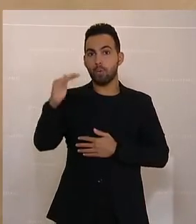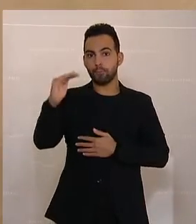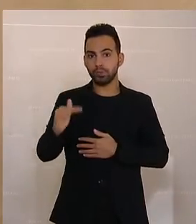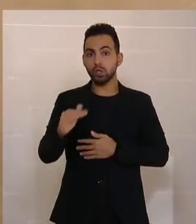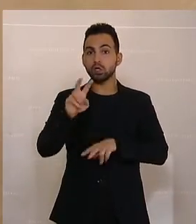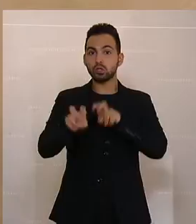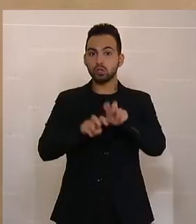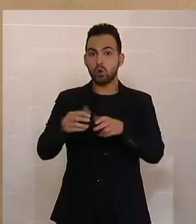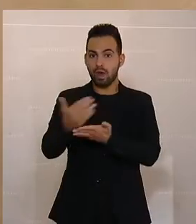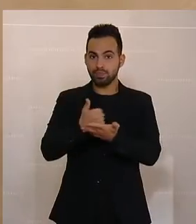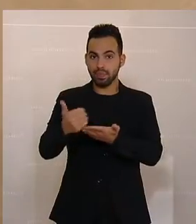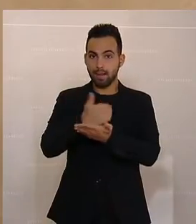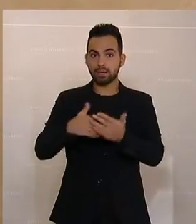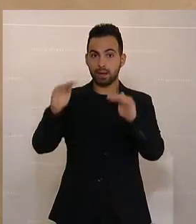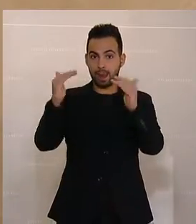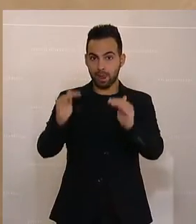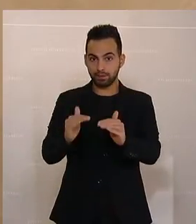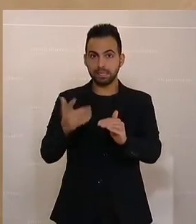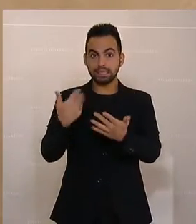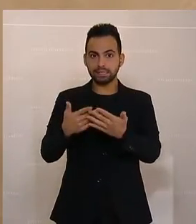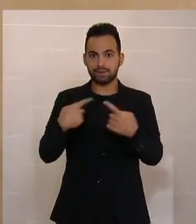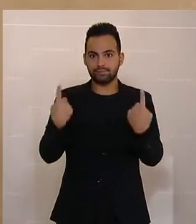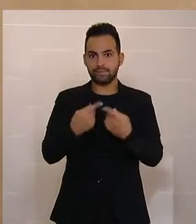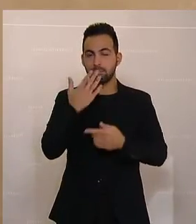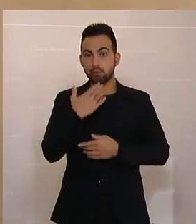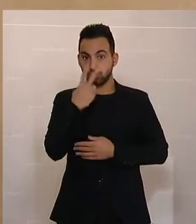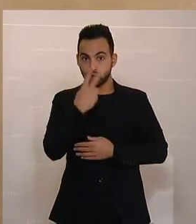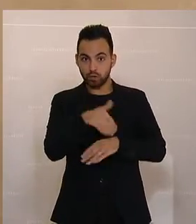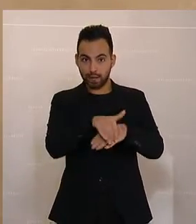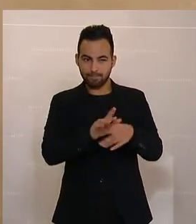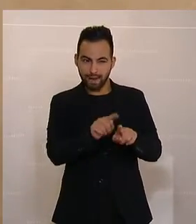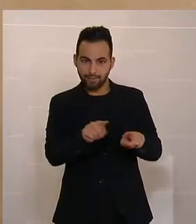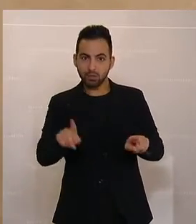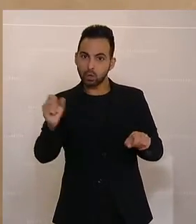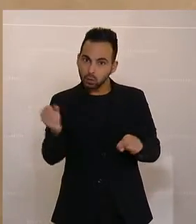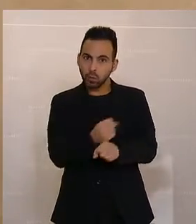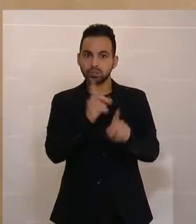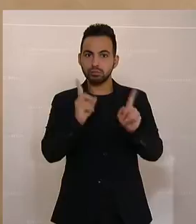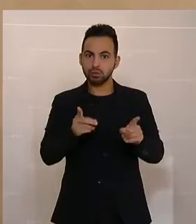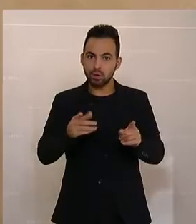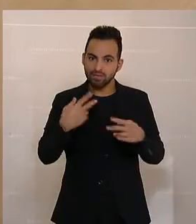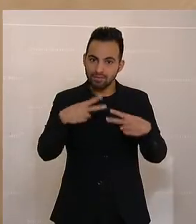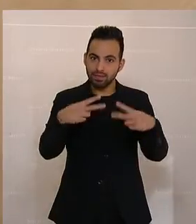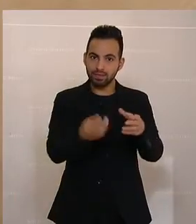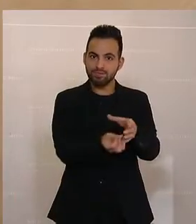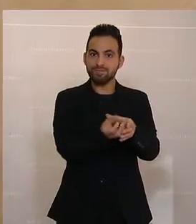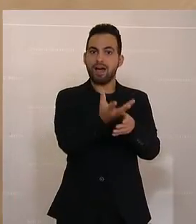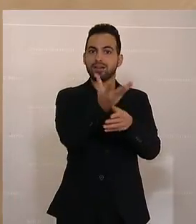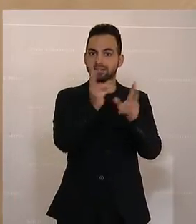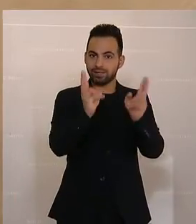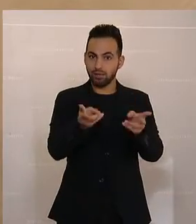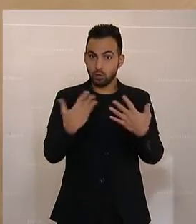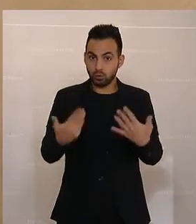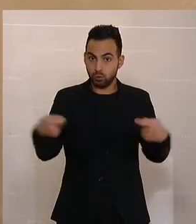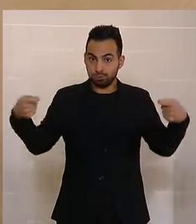Steuereinnahmen, haben wir gesagt, wir wollen sicherstellen, dass die Gemeinden trotzdem einen Wachstumspfad haben. Und so ist es gelungen,